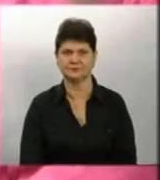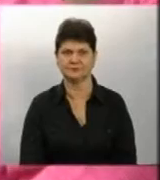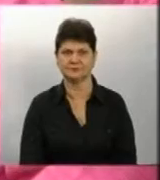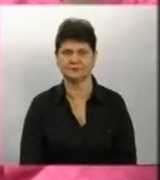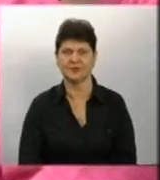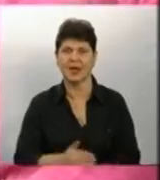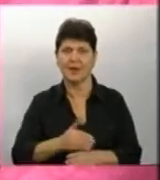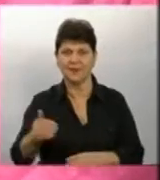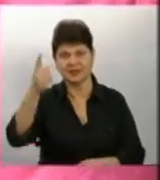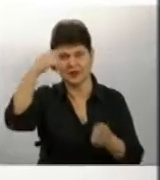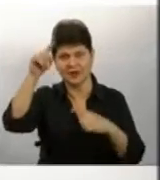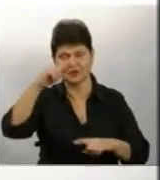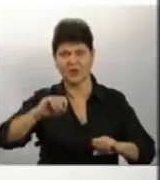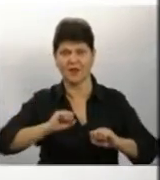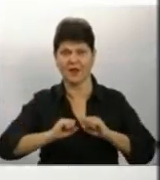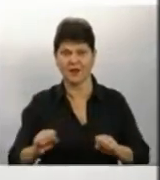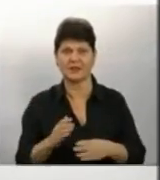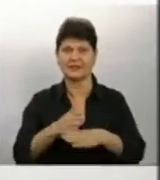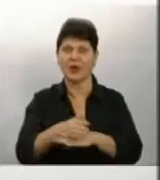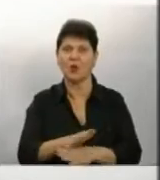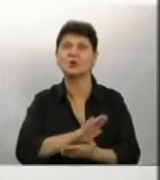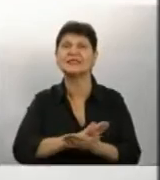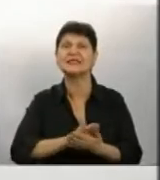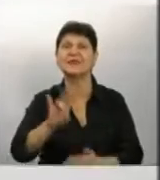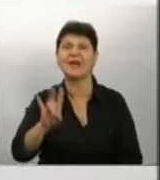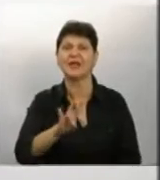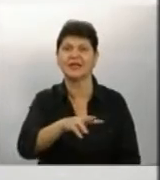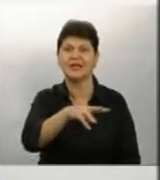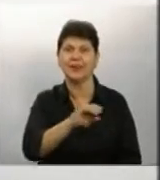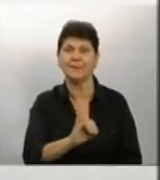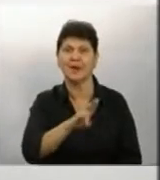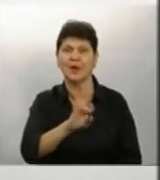Після казкових героїв до палати заходить святий Миколай з подарунками